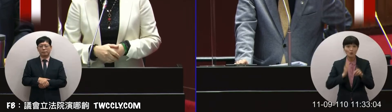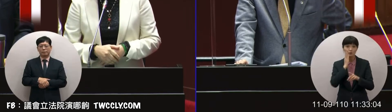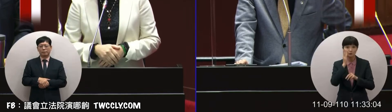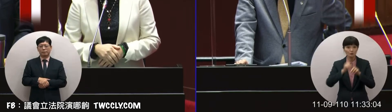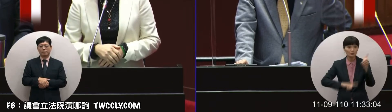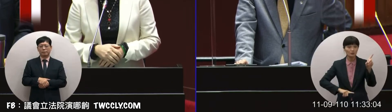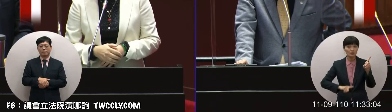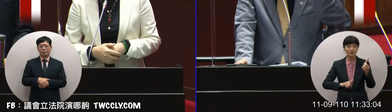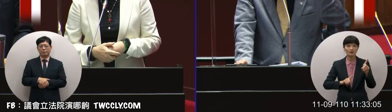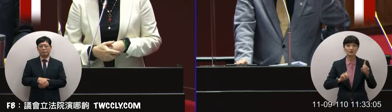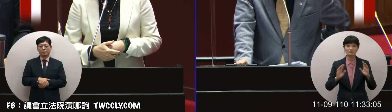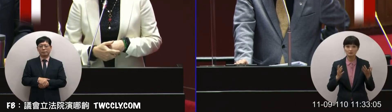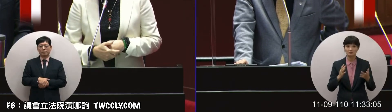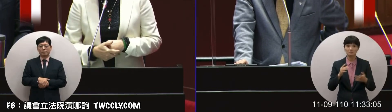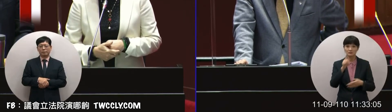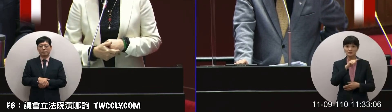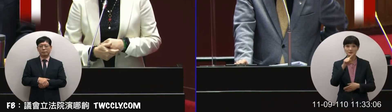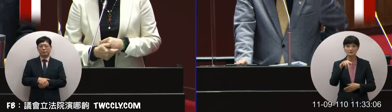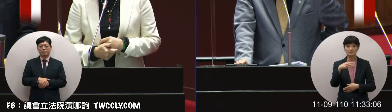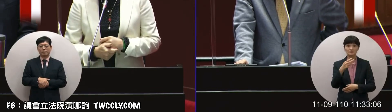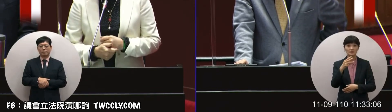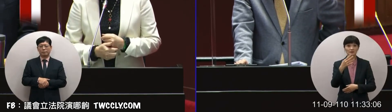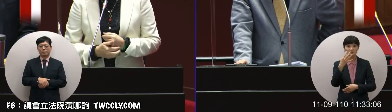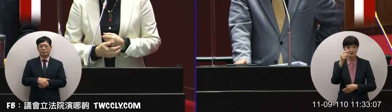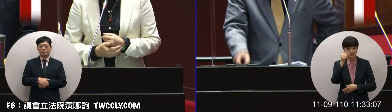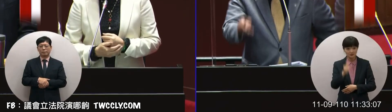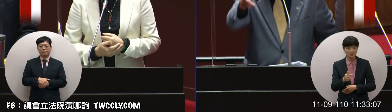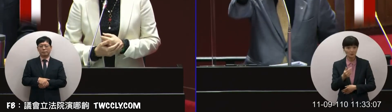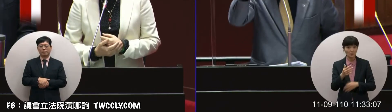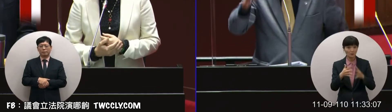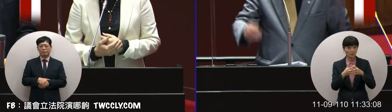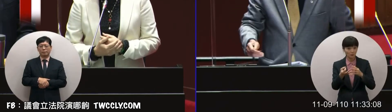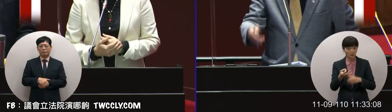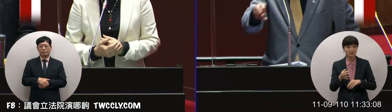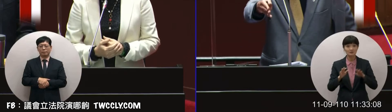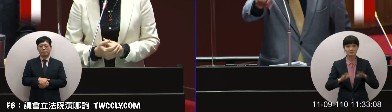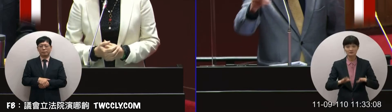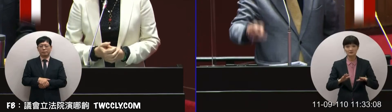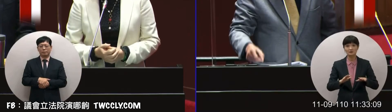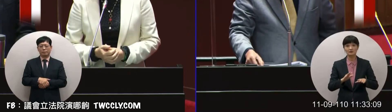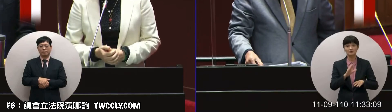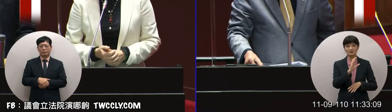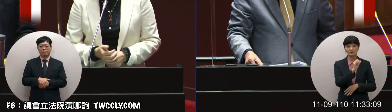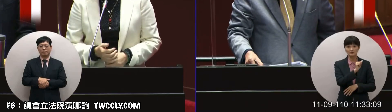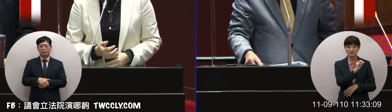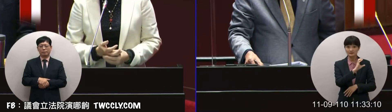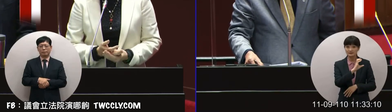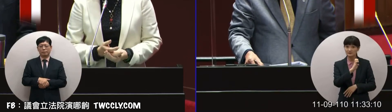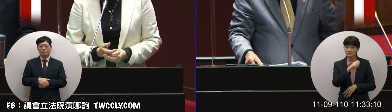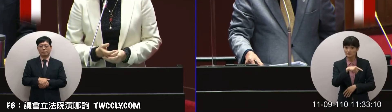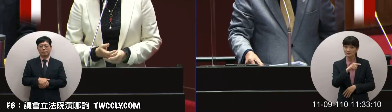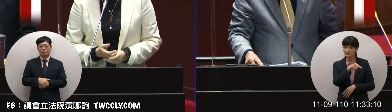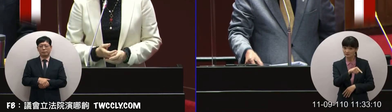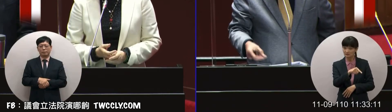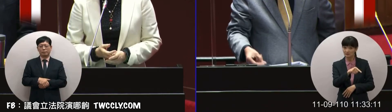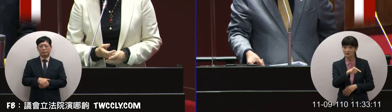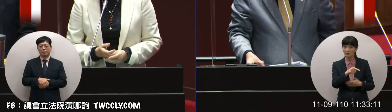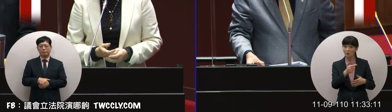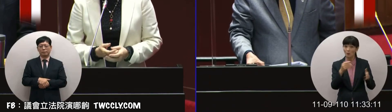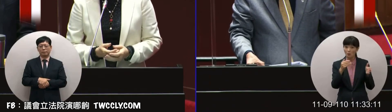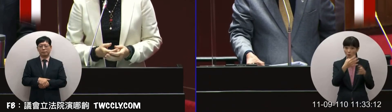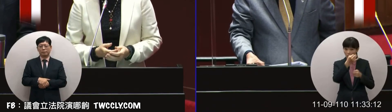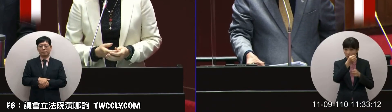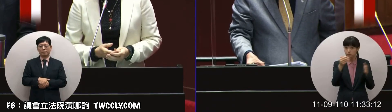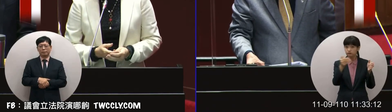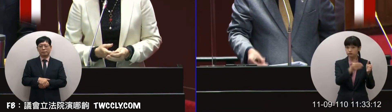一千三百四億美元那現在ECFA到今年就要告知了你有